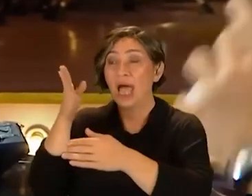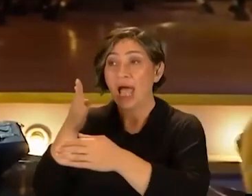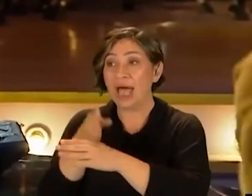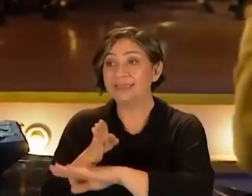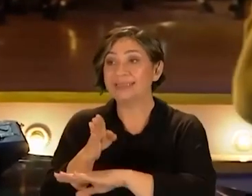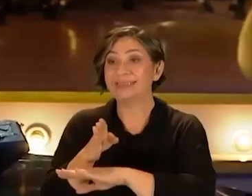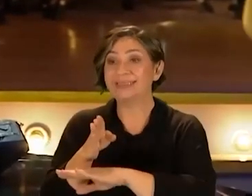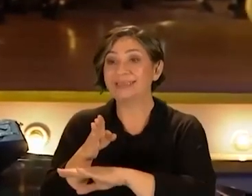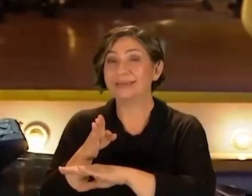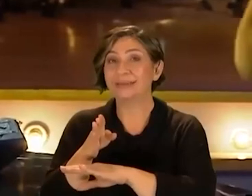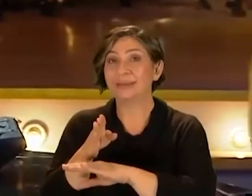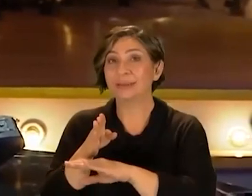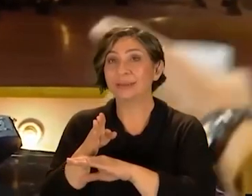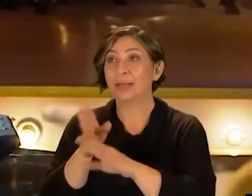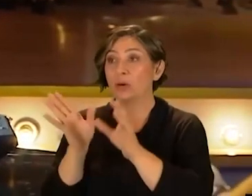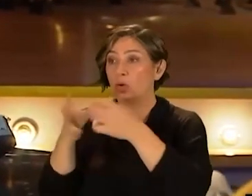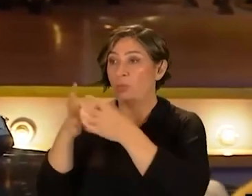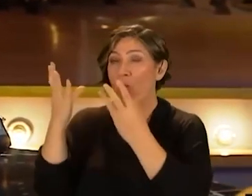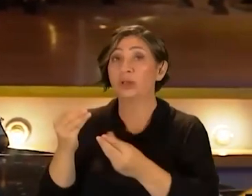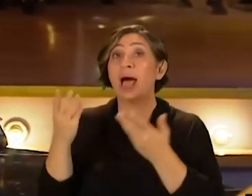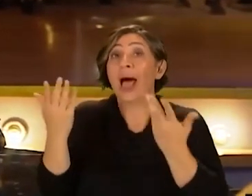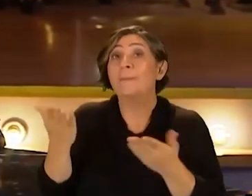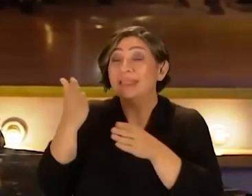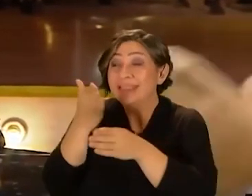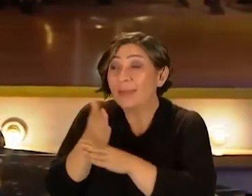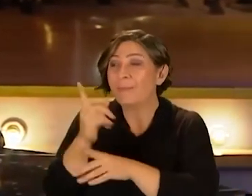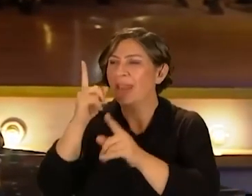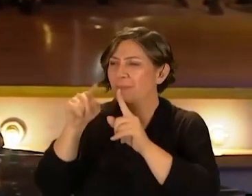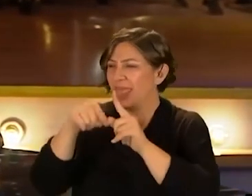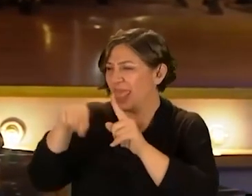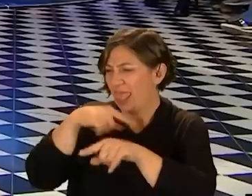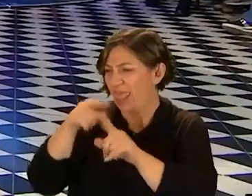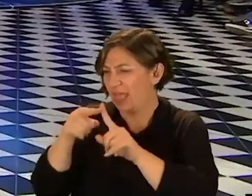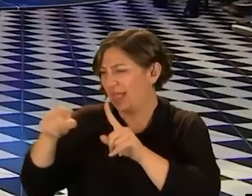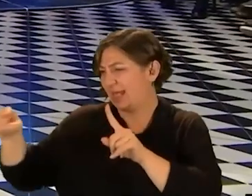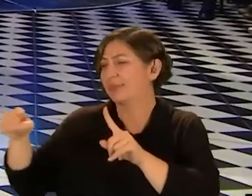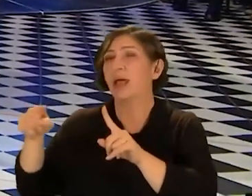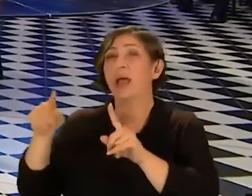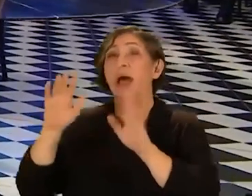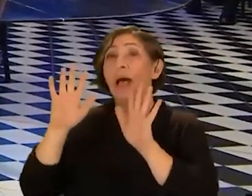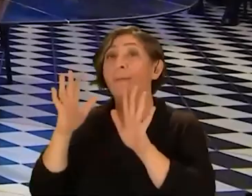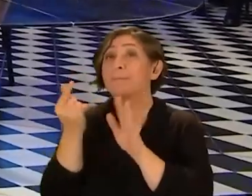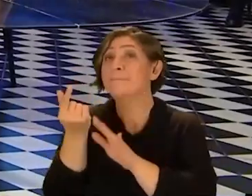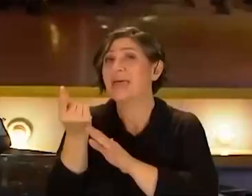asıl main gruplar oldu. Ama tabii ki bu belli bir yere kadar. biraz da tabii